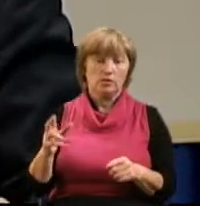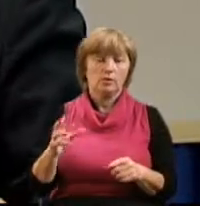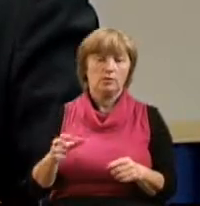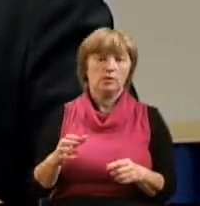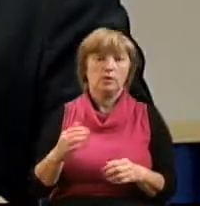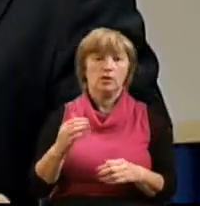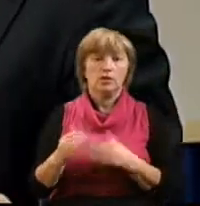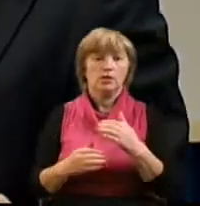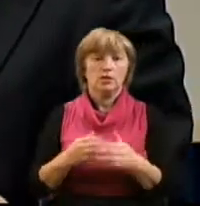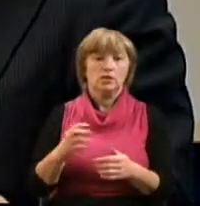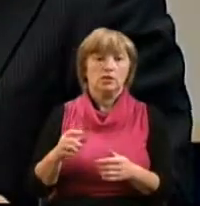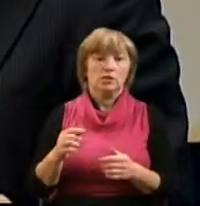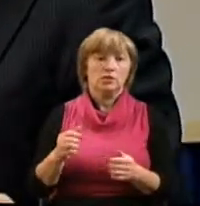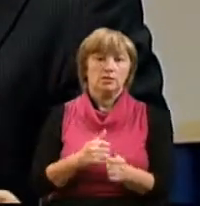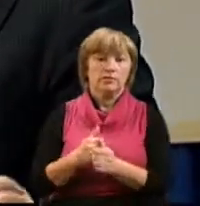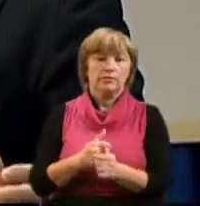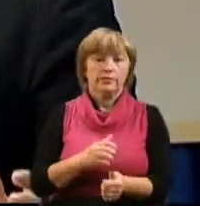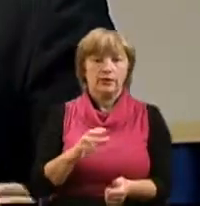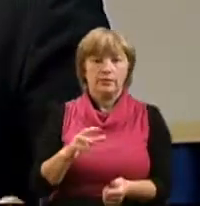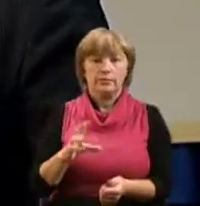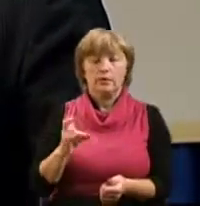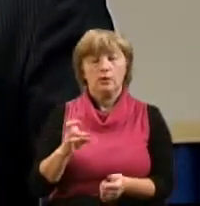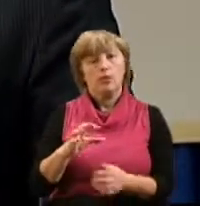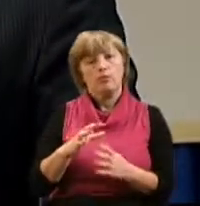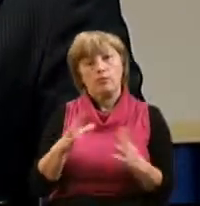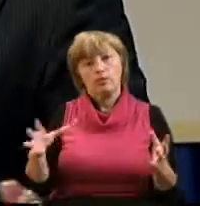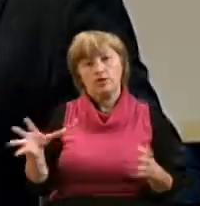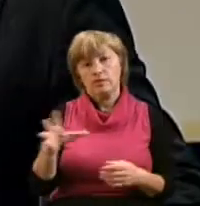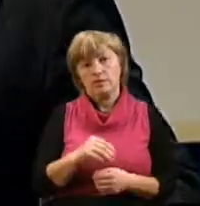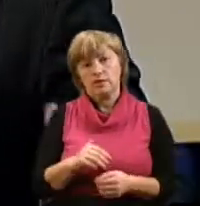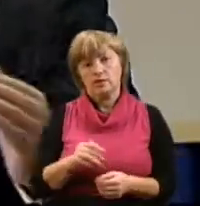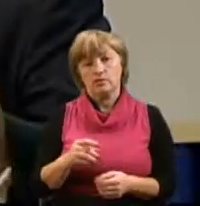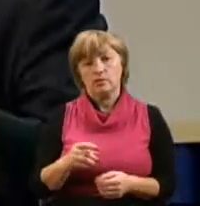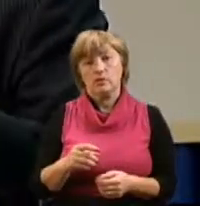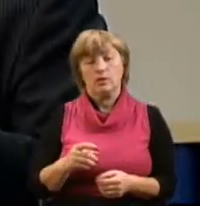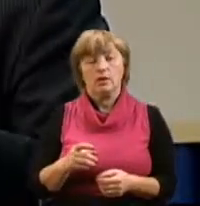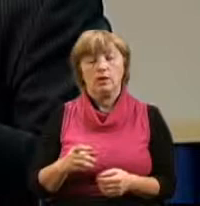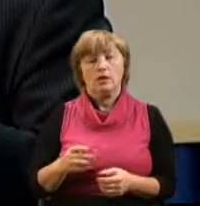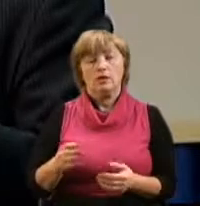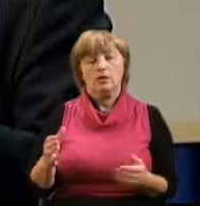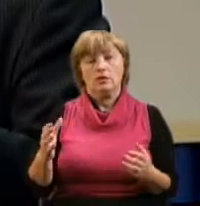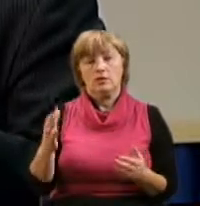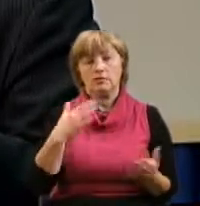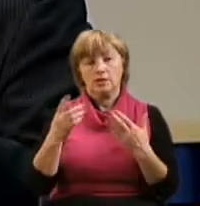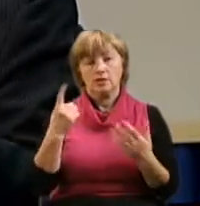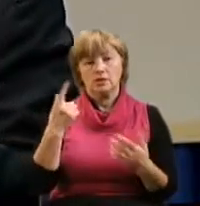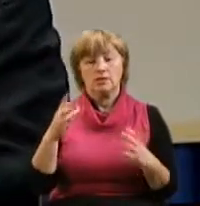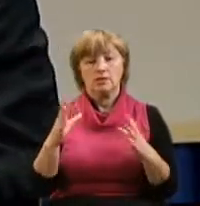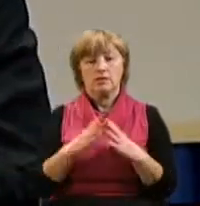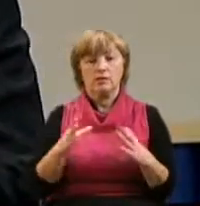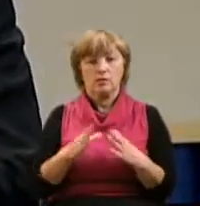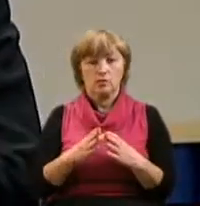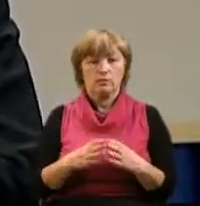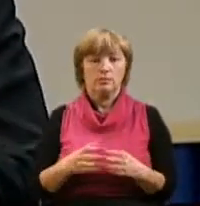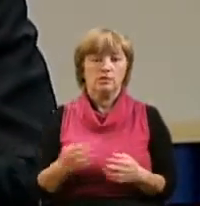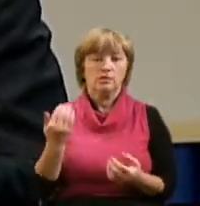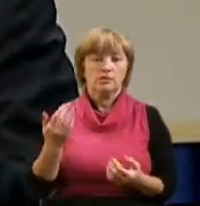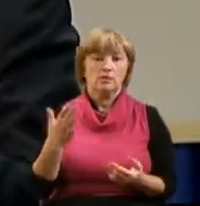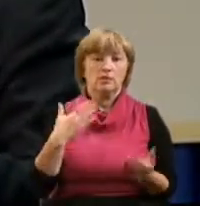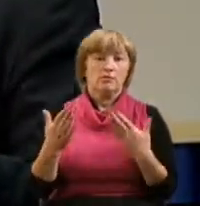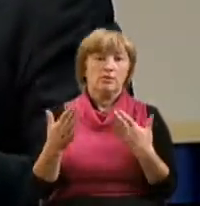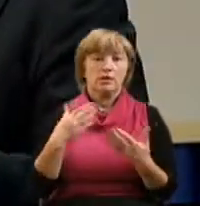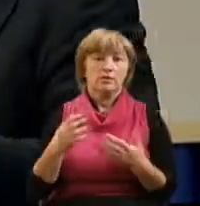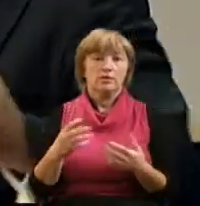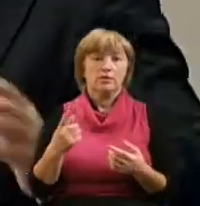также в эту группу, но более всего эти люди первой группы были приближены к нему. И сегодня мы с вами поговорим в